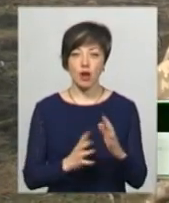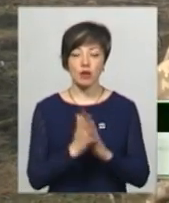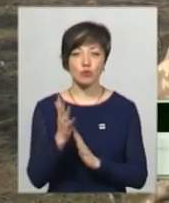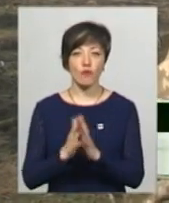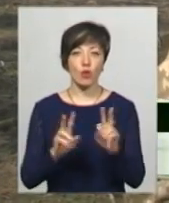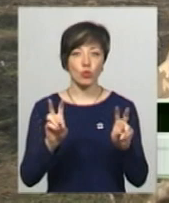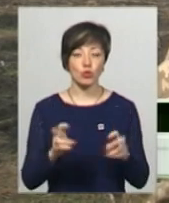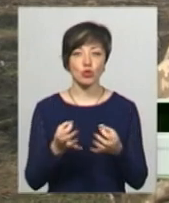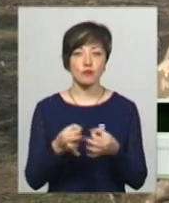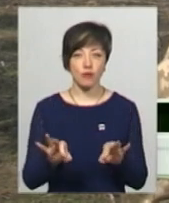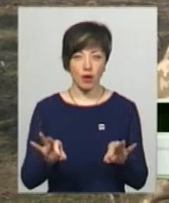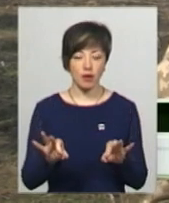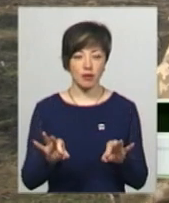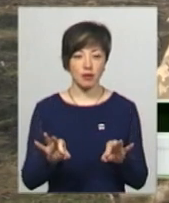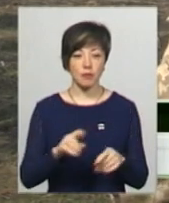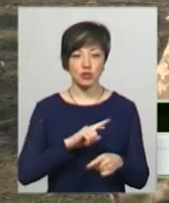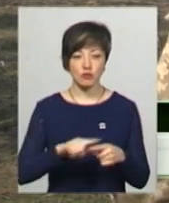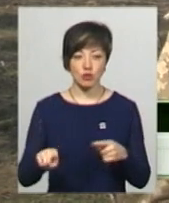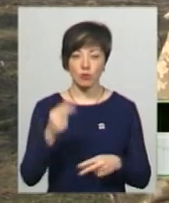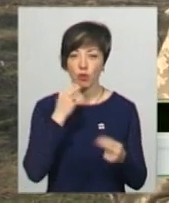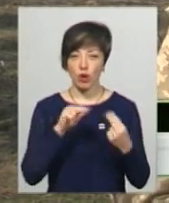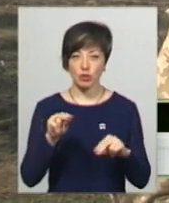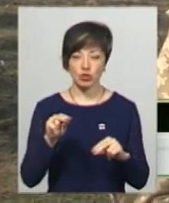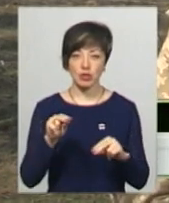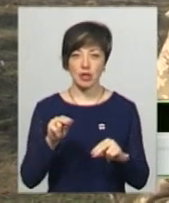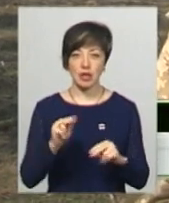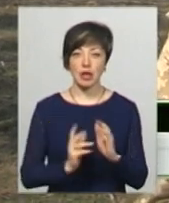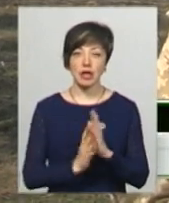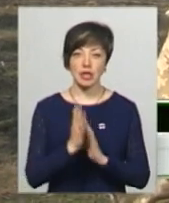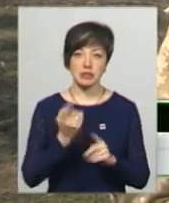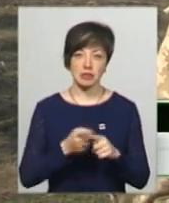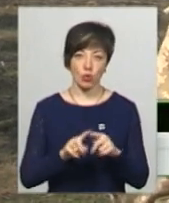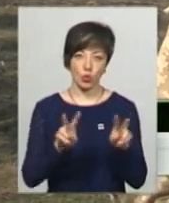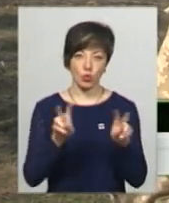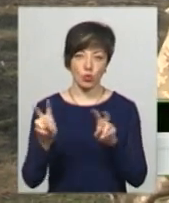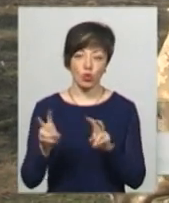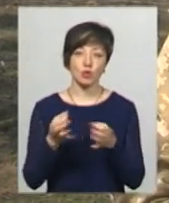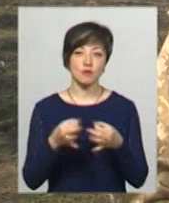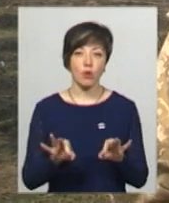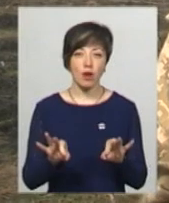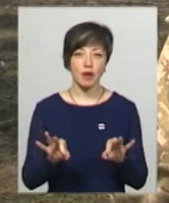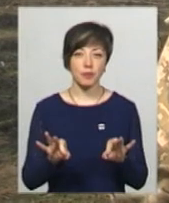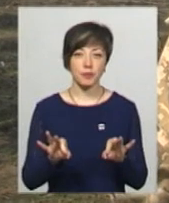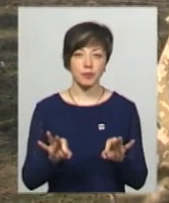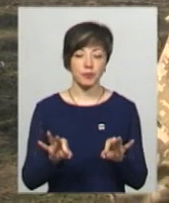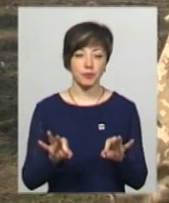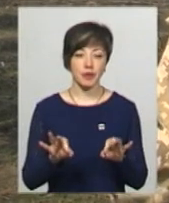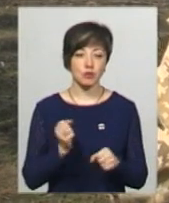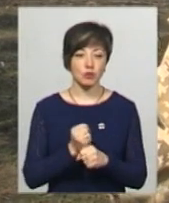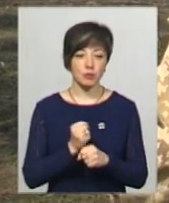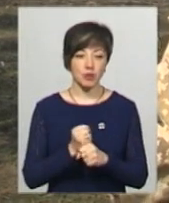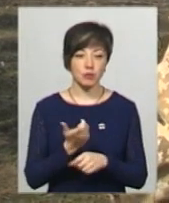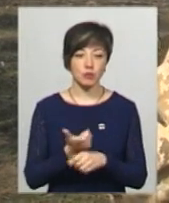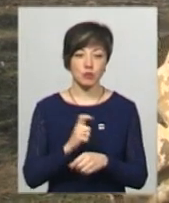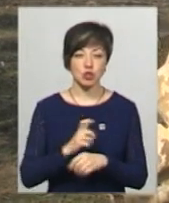культур дозволяє пришвидшити, покращити ріст самих лісових культур, дозволяє зробити